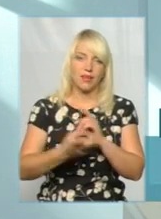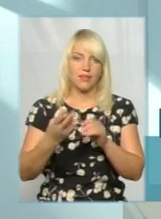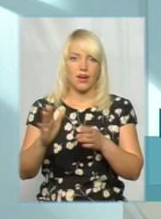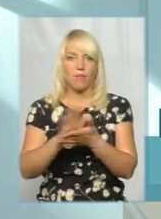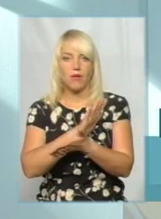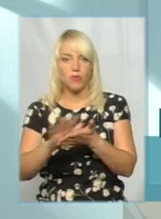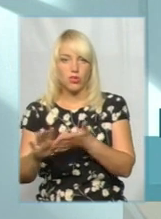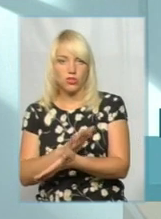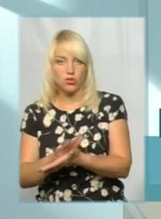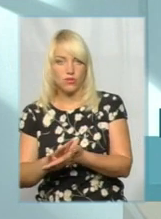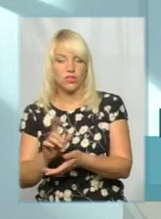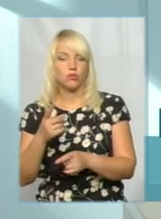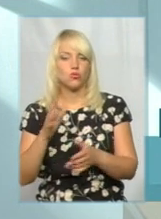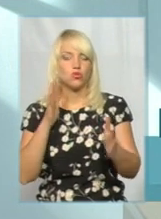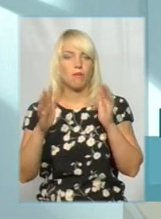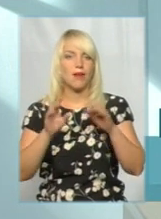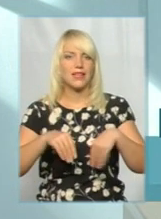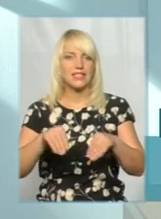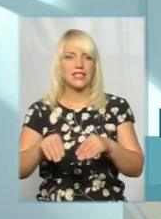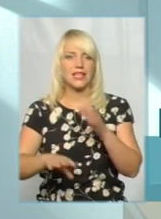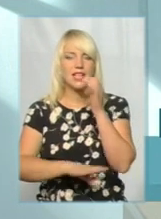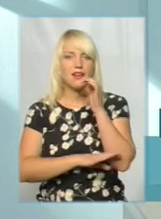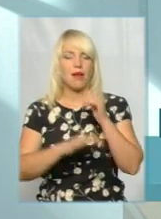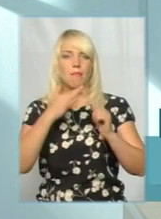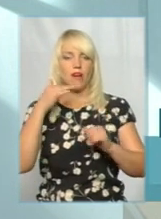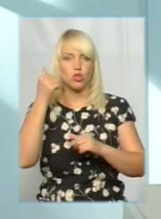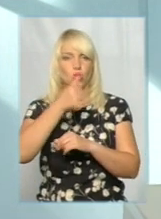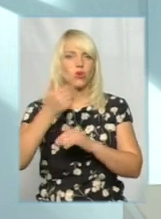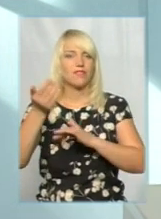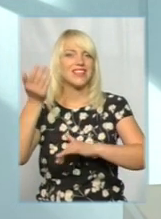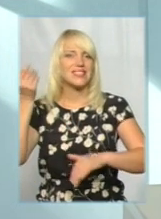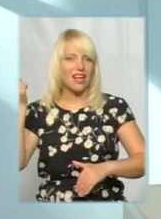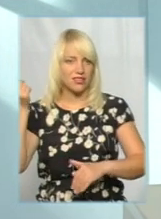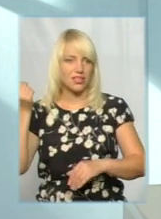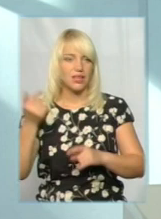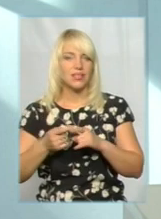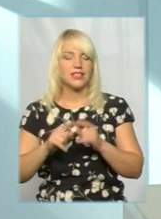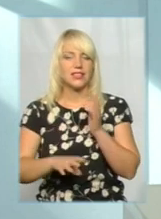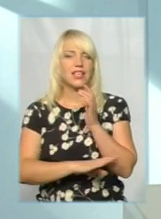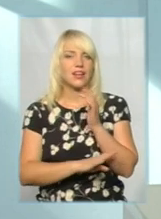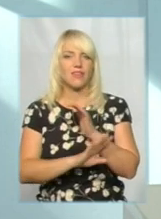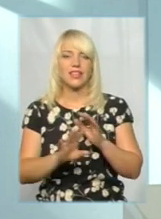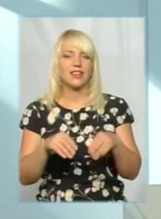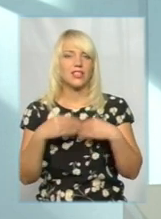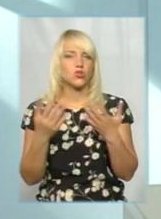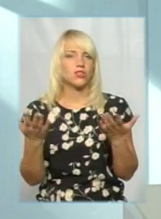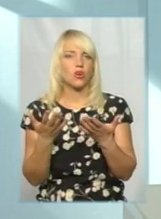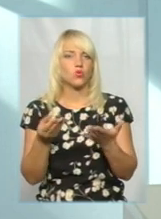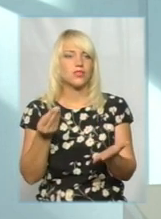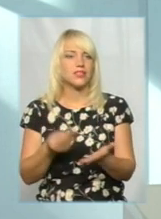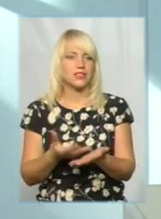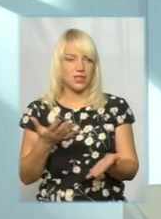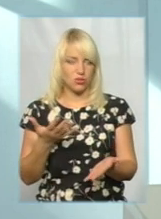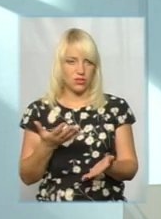парк засаджений деревами багато років назад, деревами, які не несуть якусь цінність